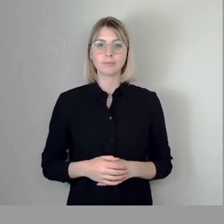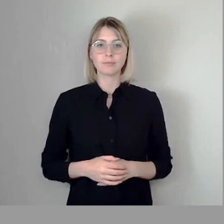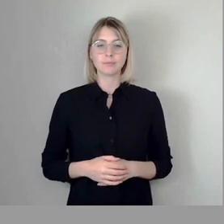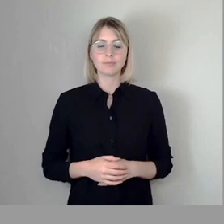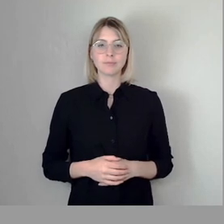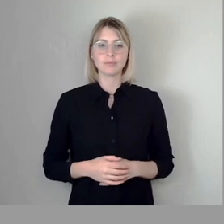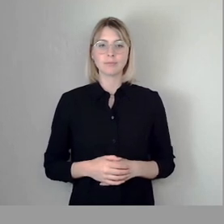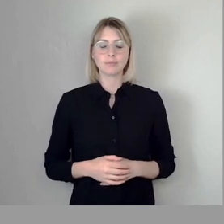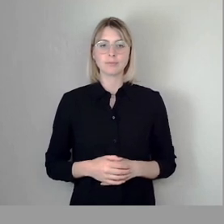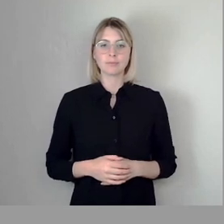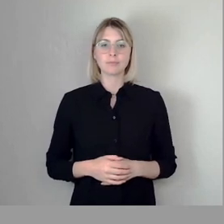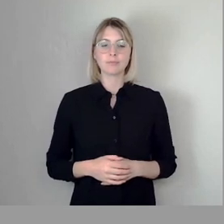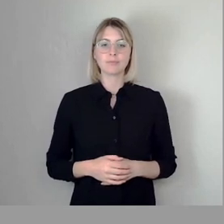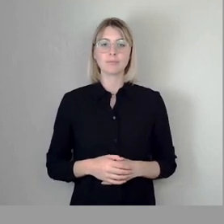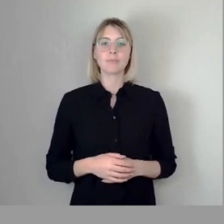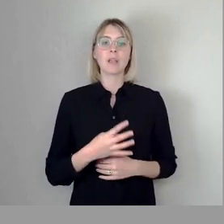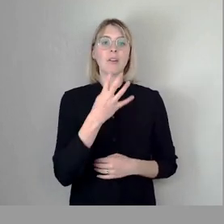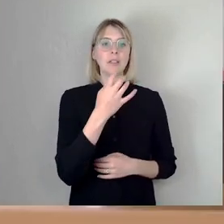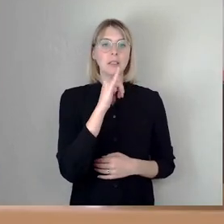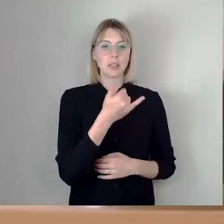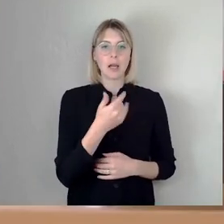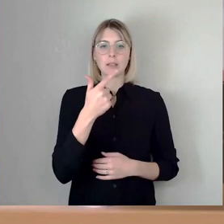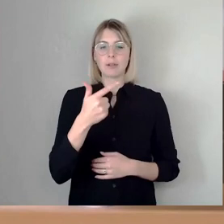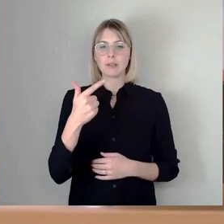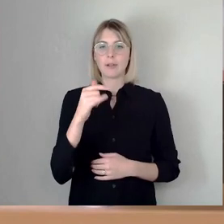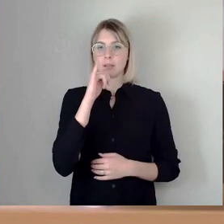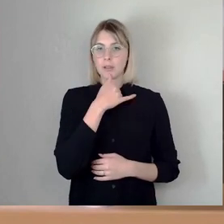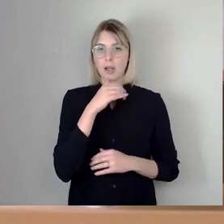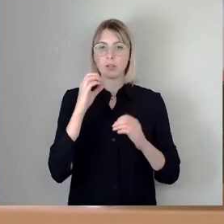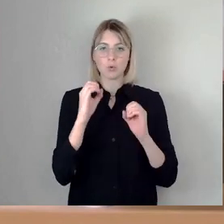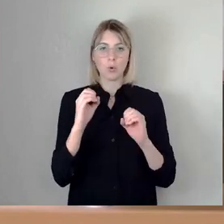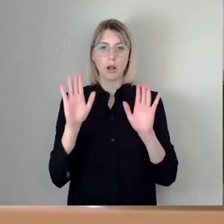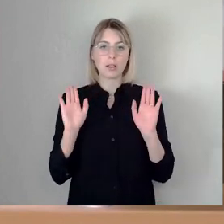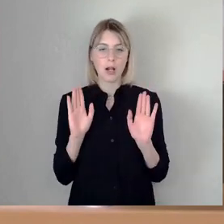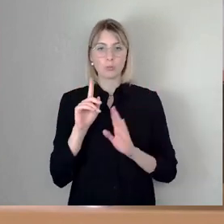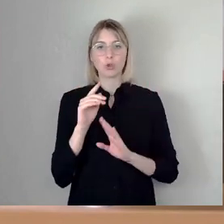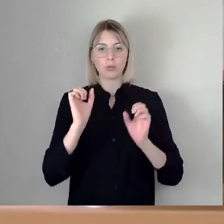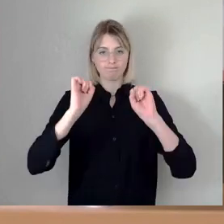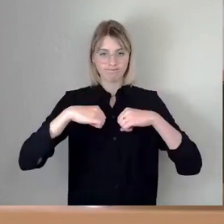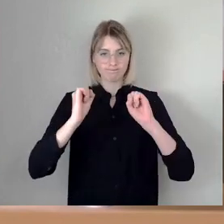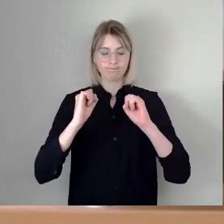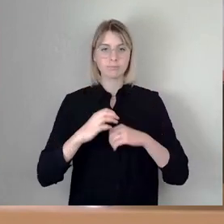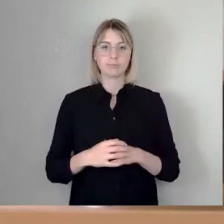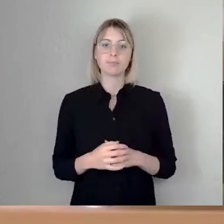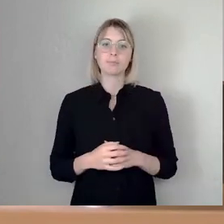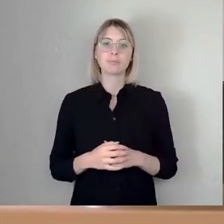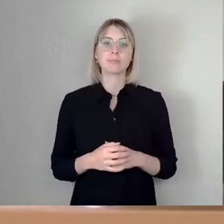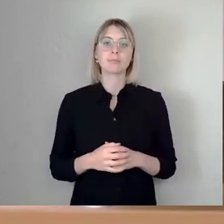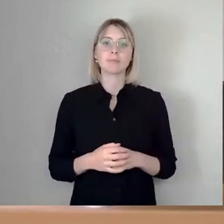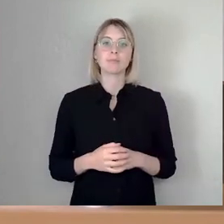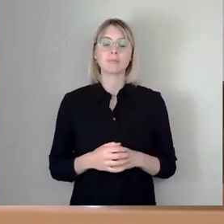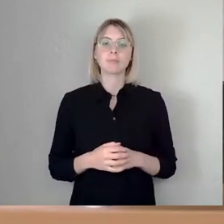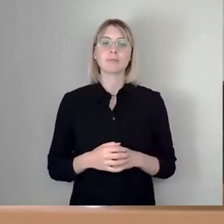Das hätte mit 40 Jahren 22 Nein Null Enthaltung eine Zustimmung und den so